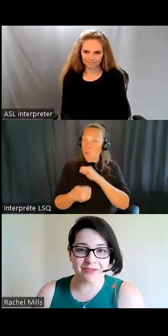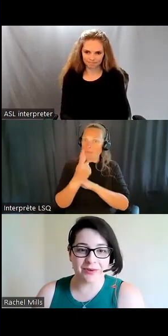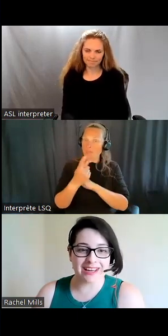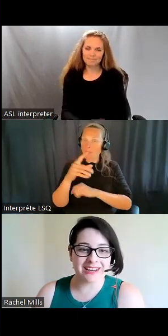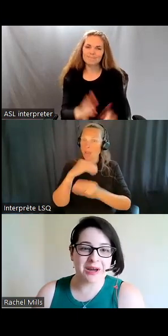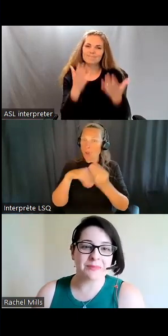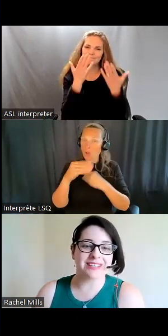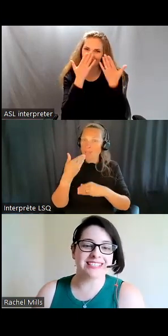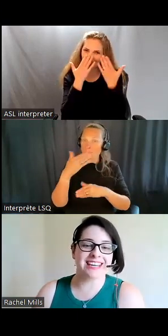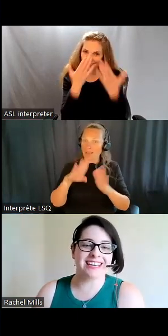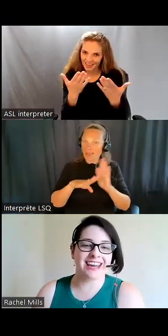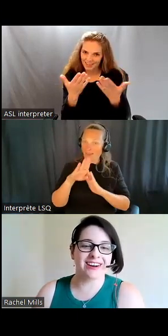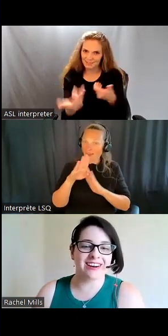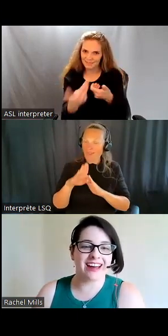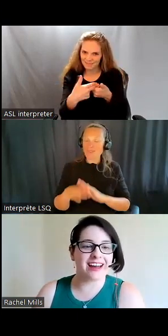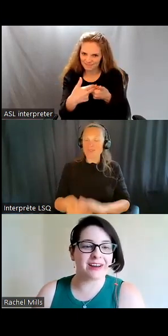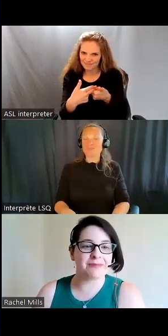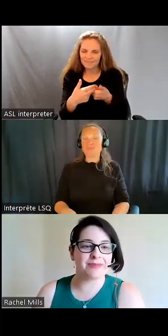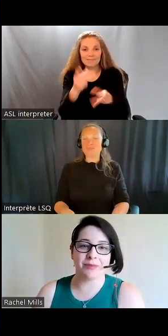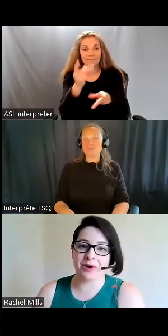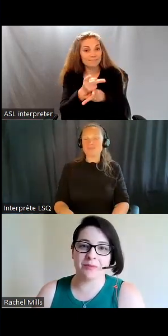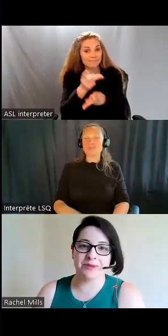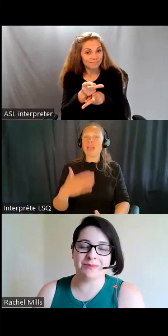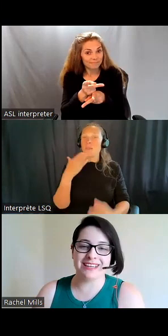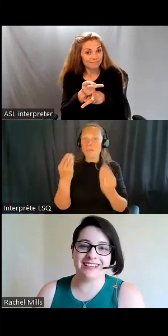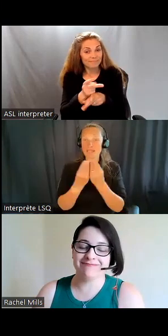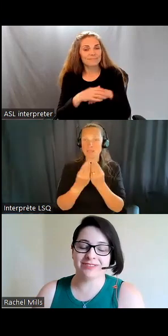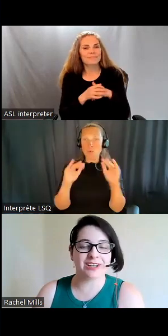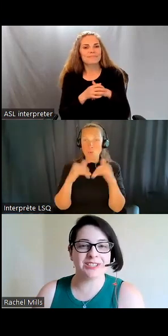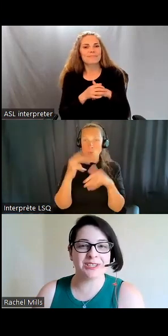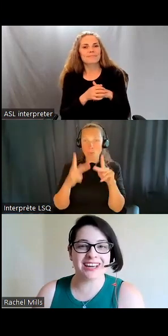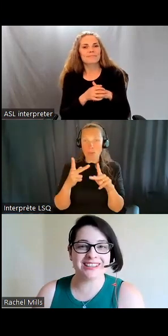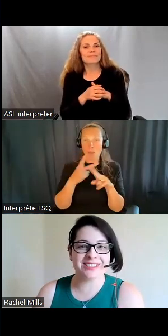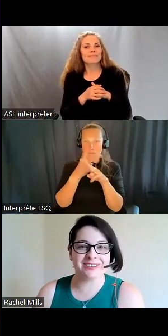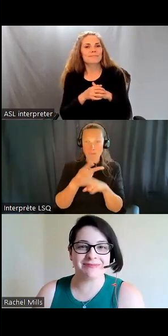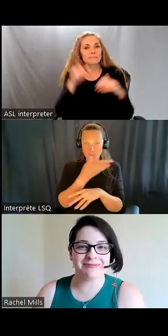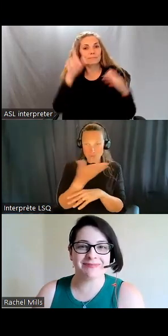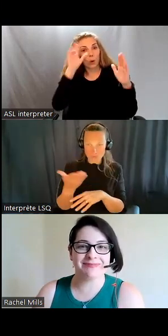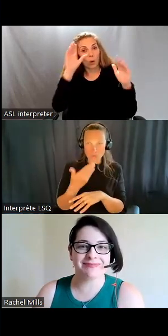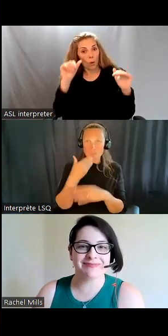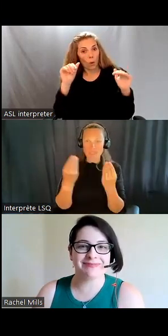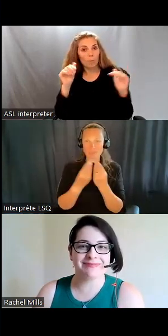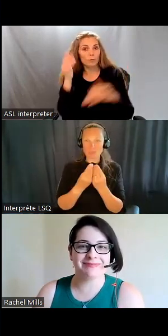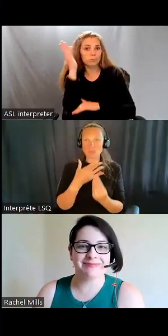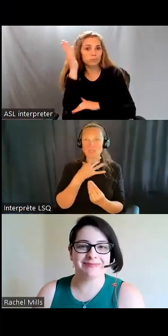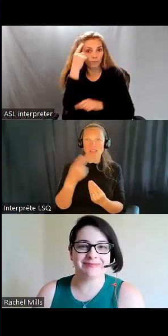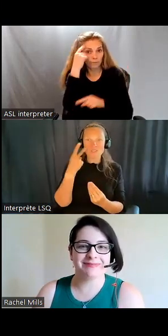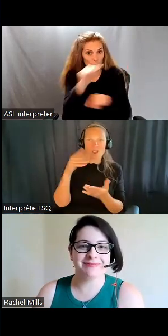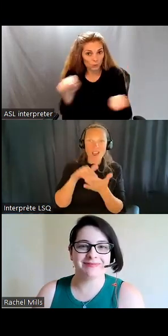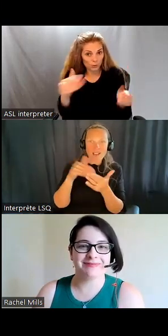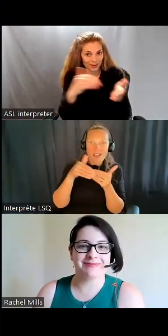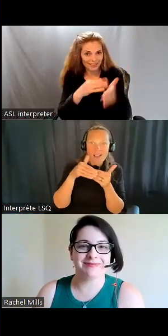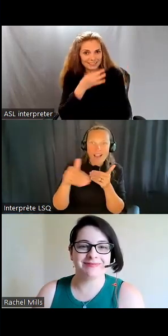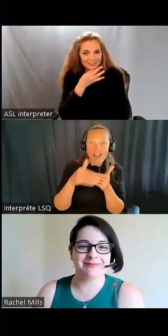Et ceci étant dit, merci encore à tout le monde. Prenez soin de vous et nous espérons vous reparler très bientôt.